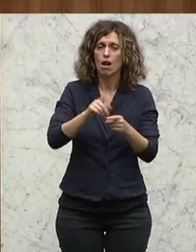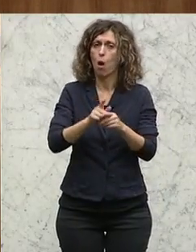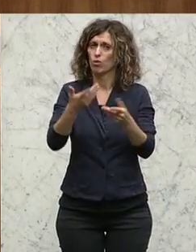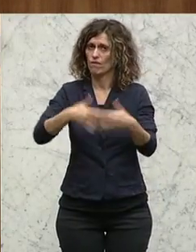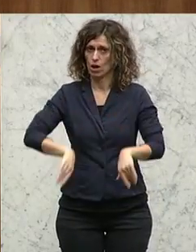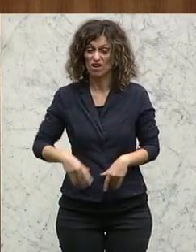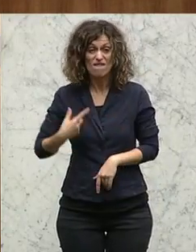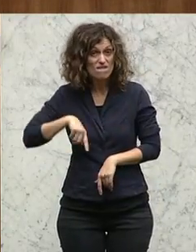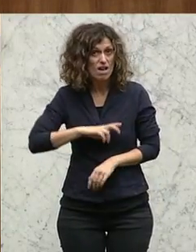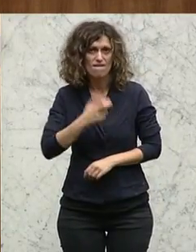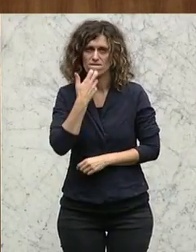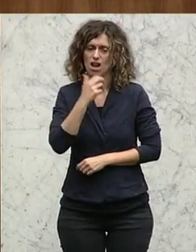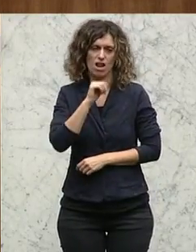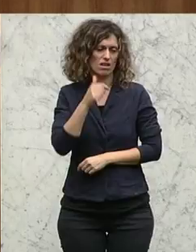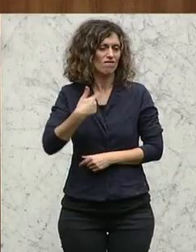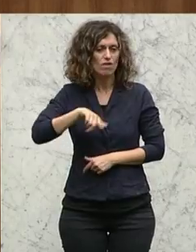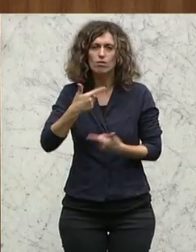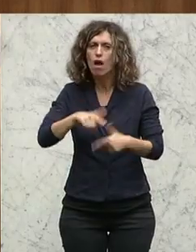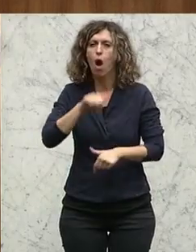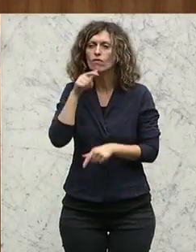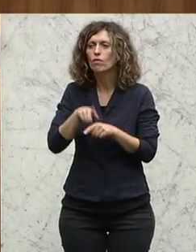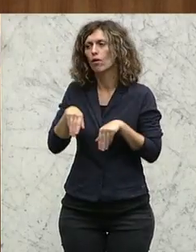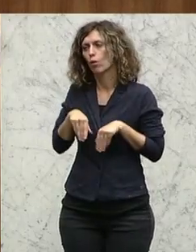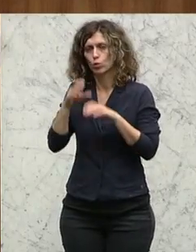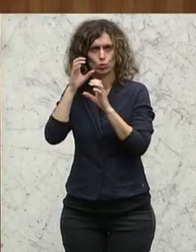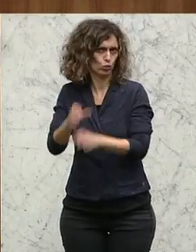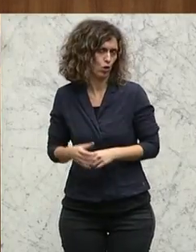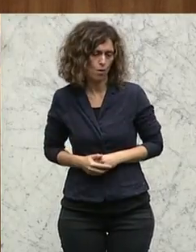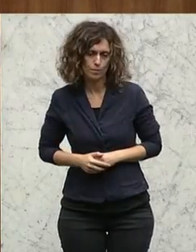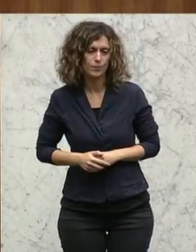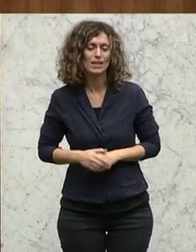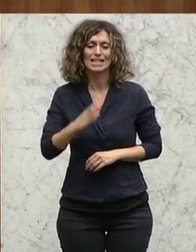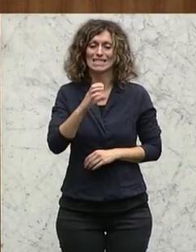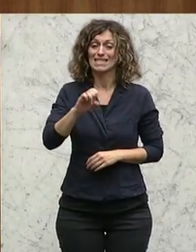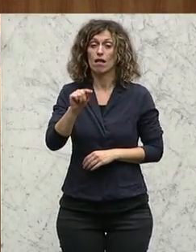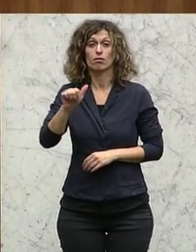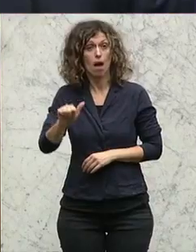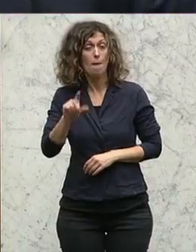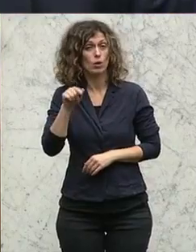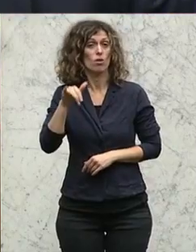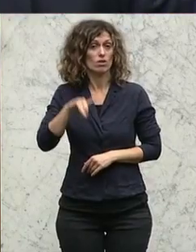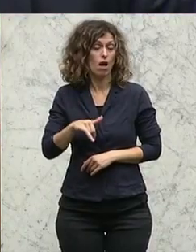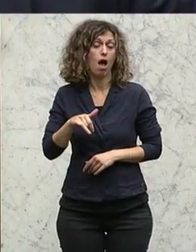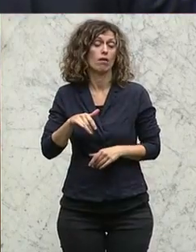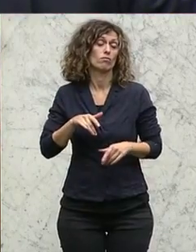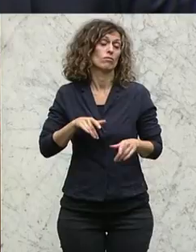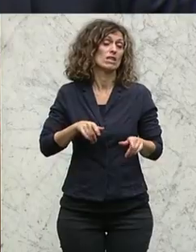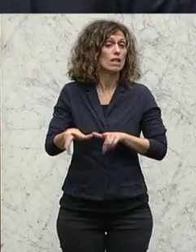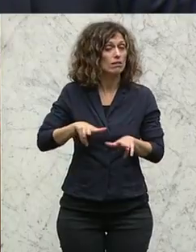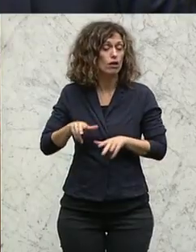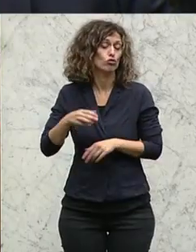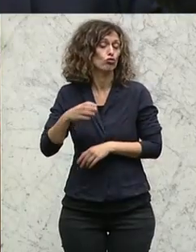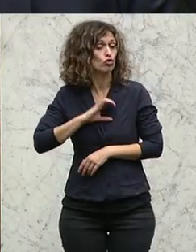das dürfen wir auch nicht zulassen. ZETA bietet eine strategische Chance. Und wir sollten die nutzen. Wenn zwei große